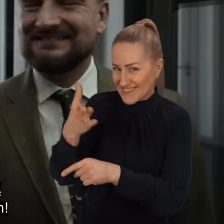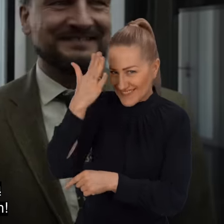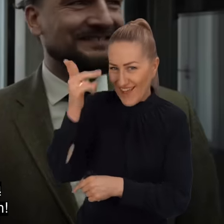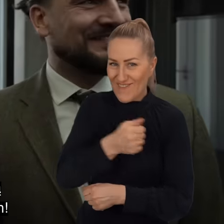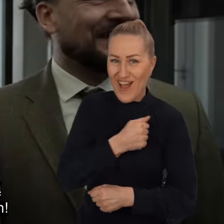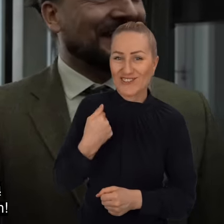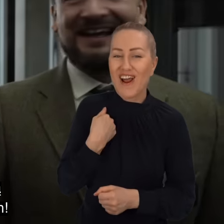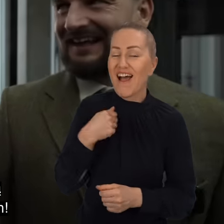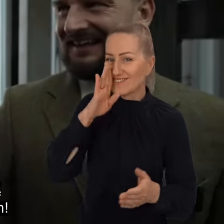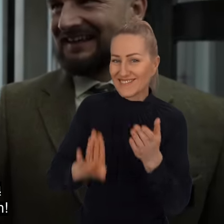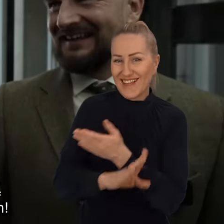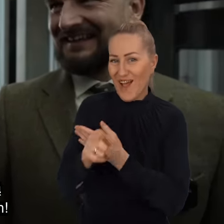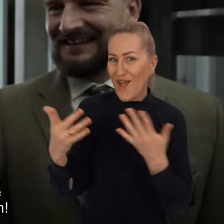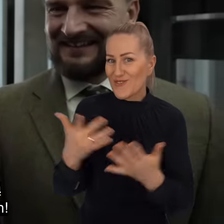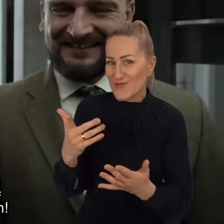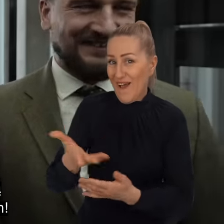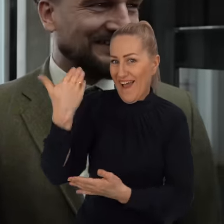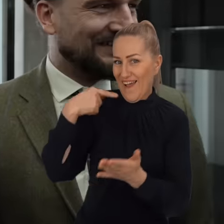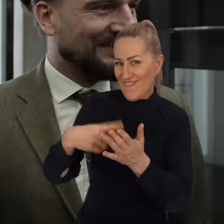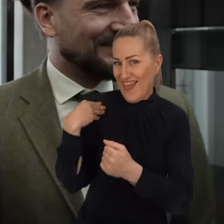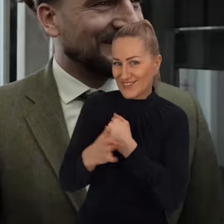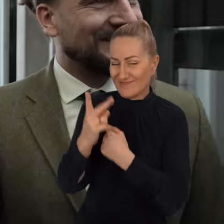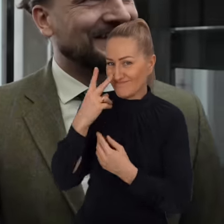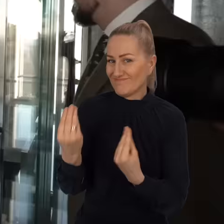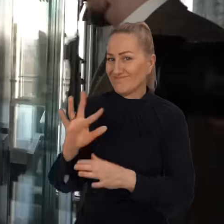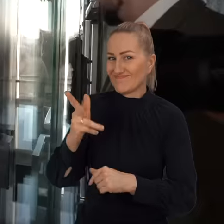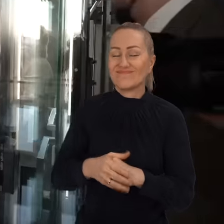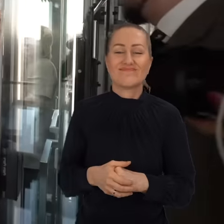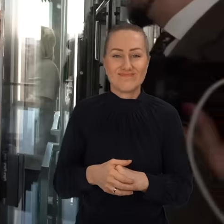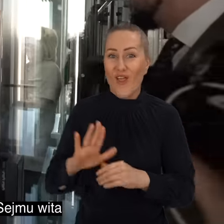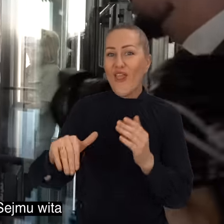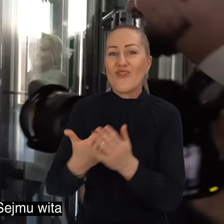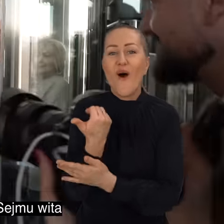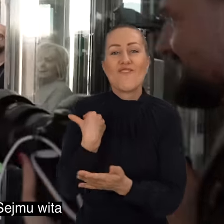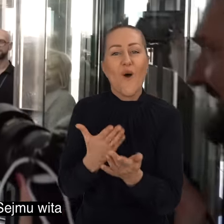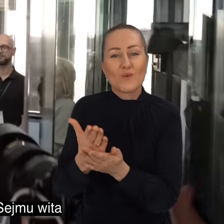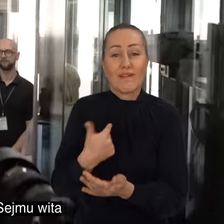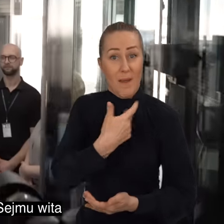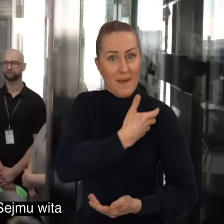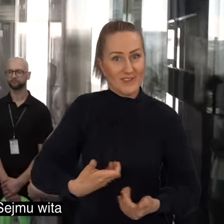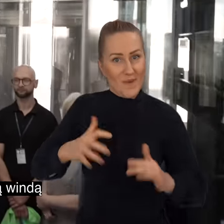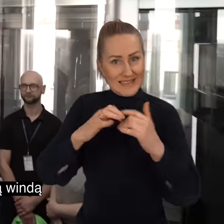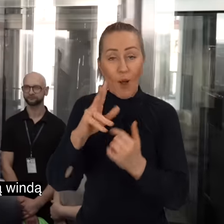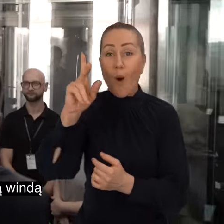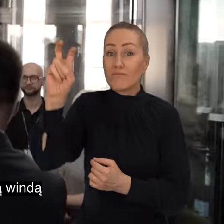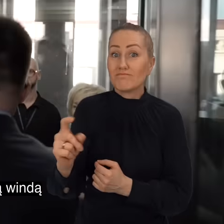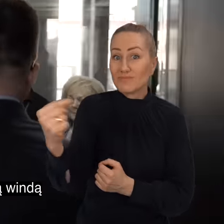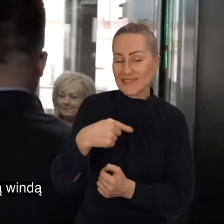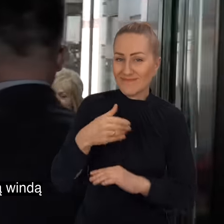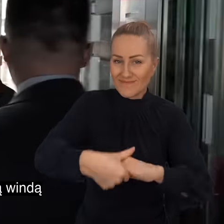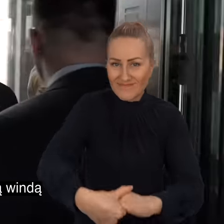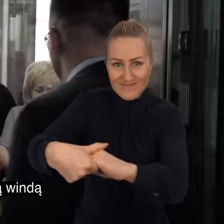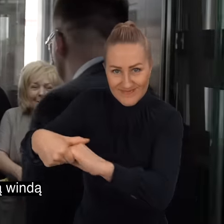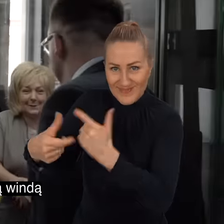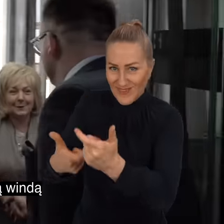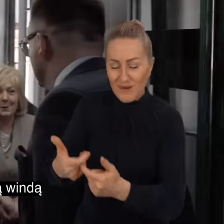Ktoś tu zna Warszawa z powstania klubowo po lat 90. Piękne świadectwo. Taka nowa usługa, że Marszałek Sejmu wita wszystkich przyjeżdżających